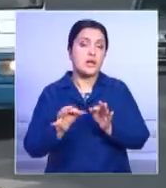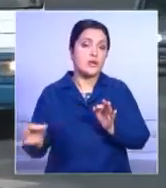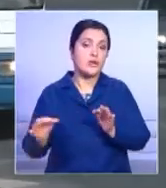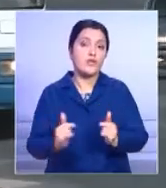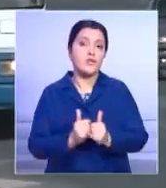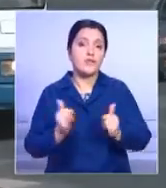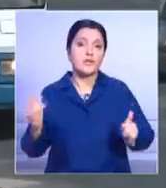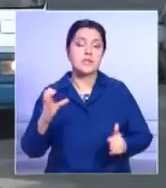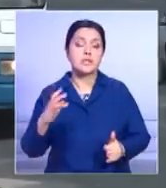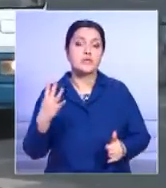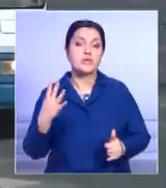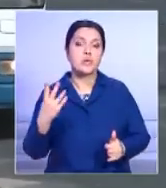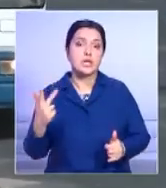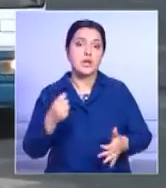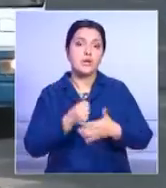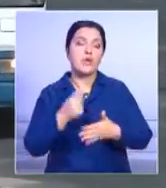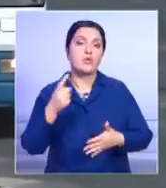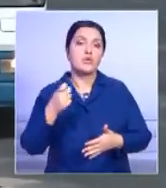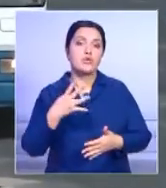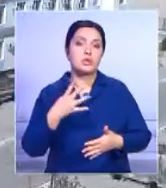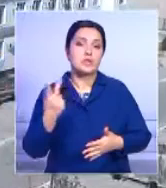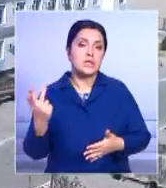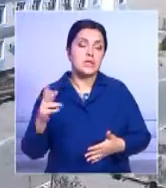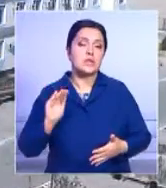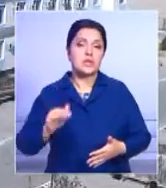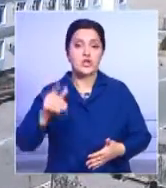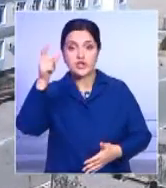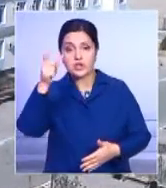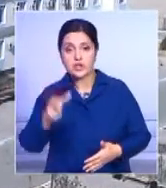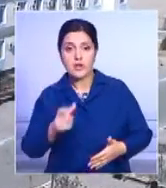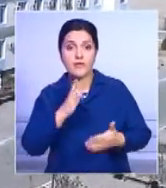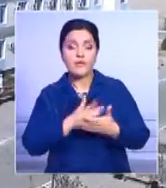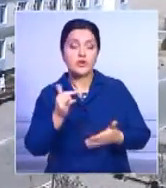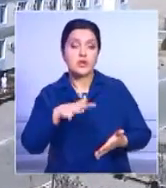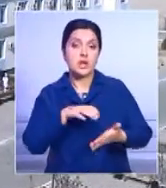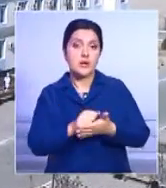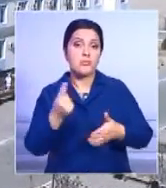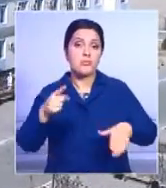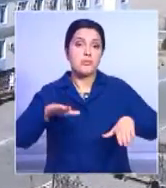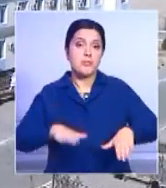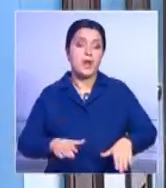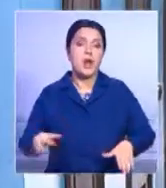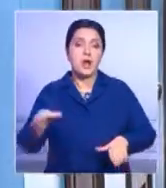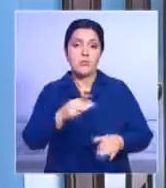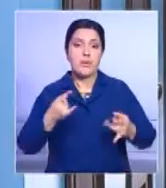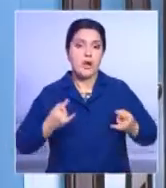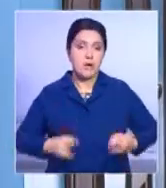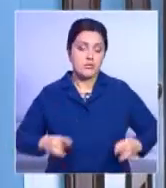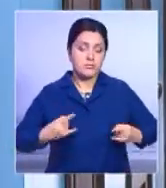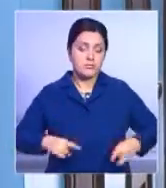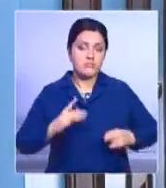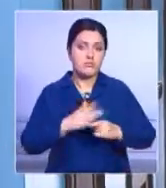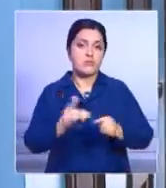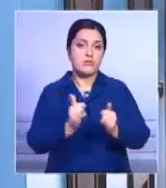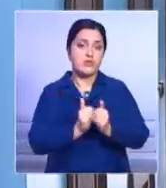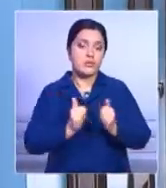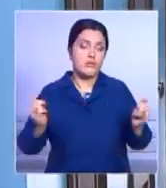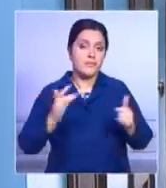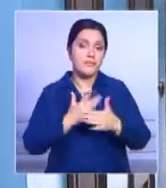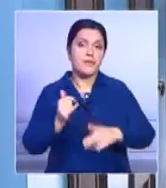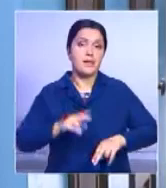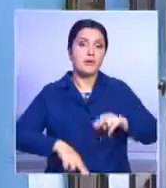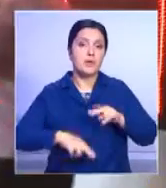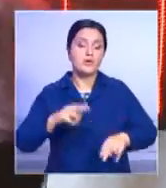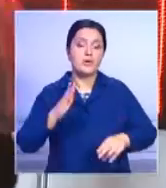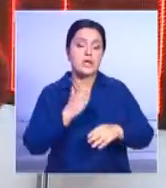выросло с 43 до 143 тысяч человек. Сегодня он занимает первое место в области порождаемости. Здесь построено 10